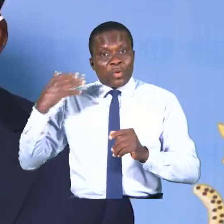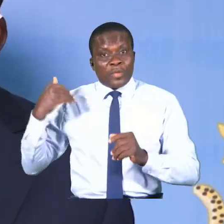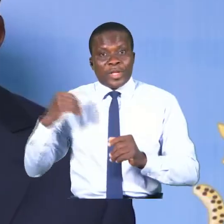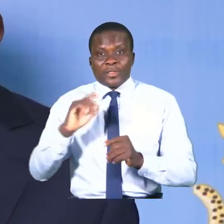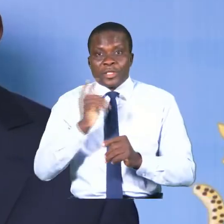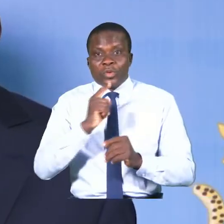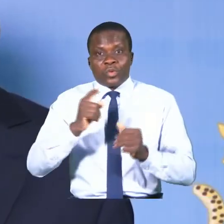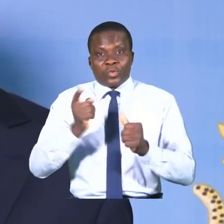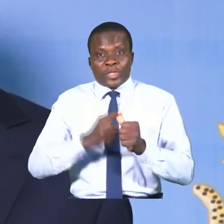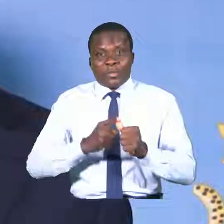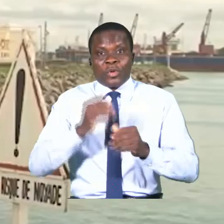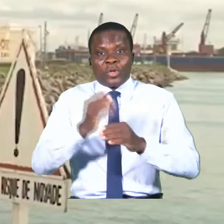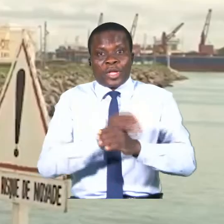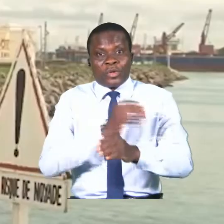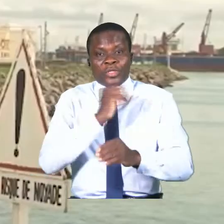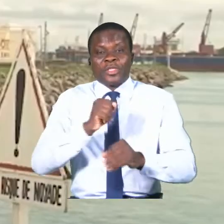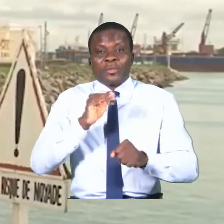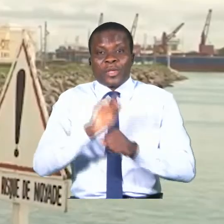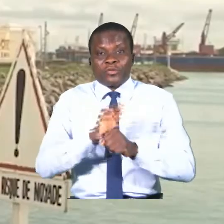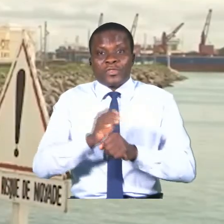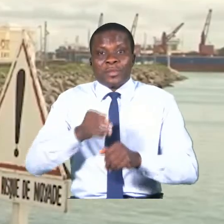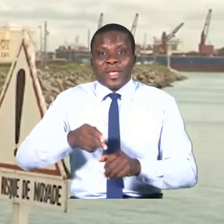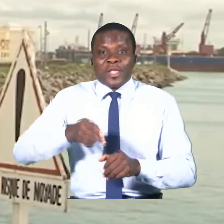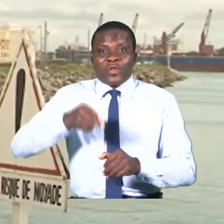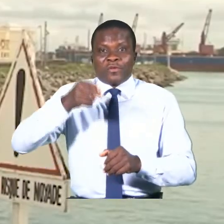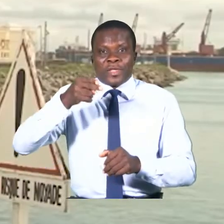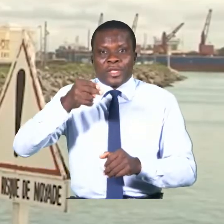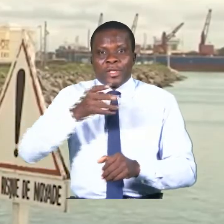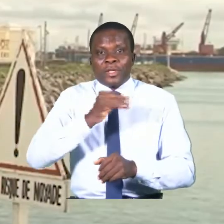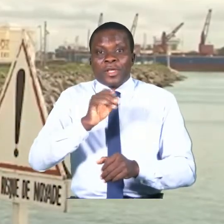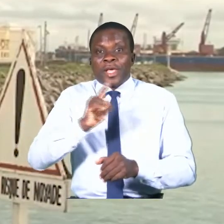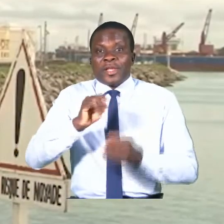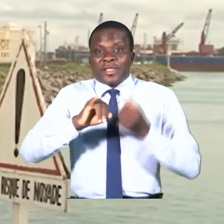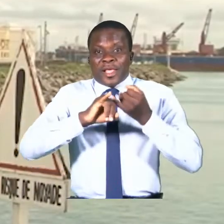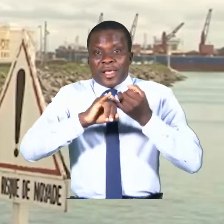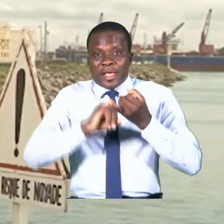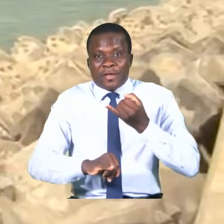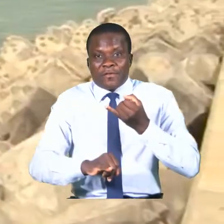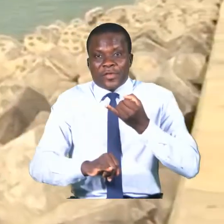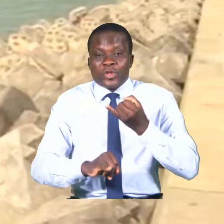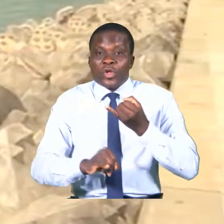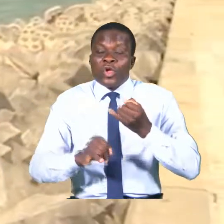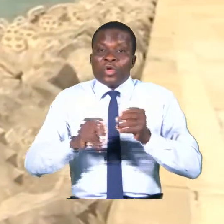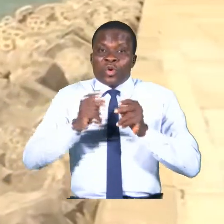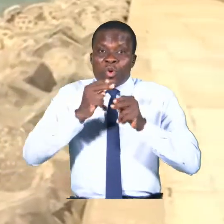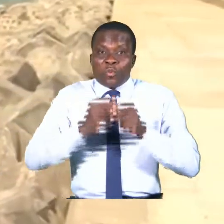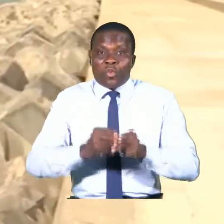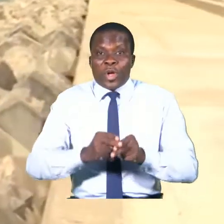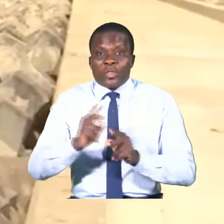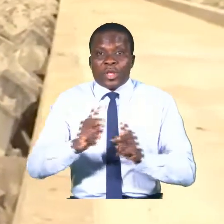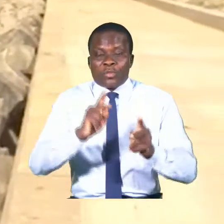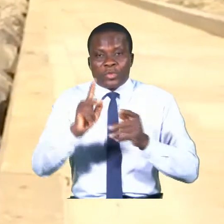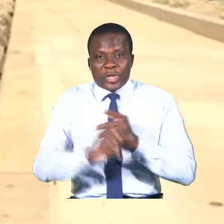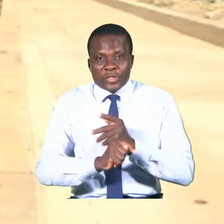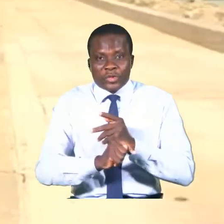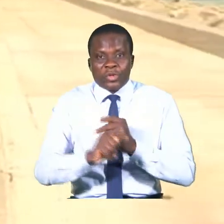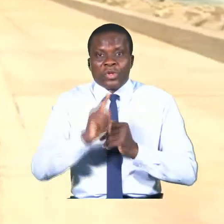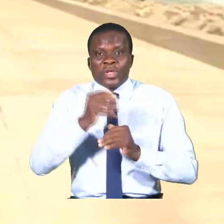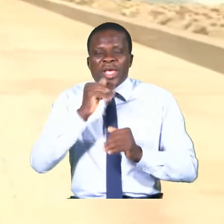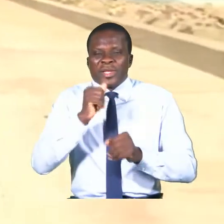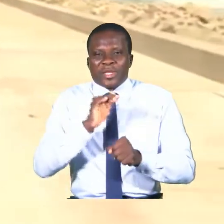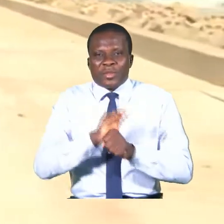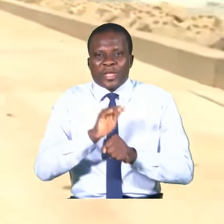premièrement, la croissance n'était pas suffisamment élevée, elle était inférieure au croix de la population, elle n'était pas